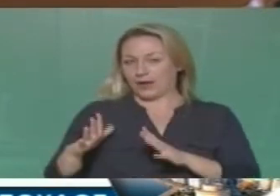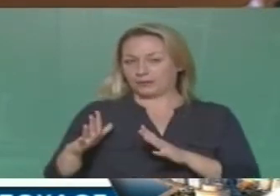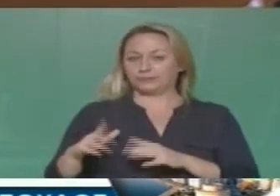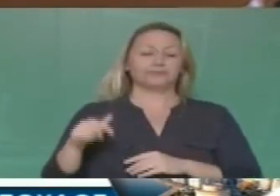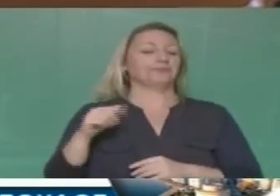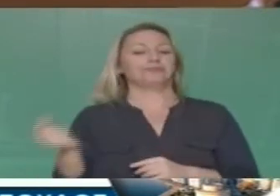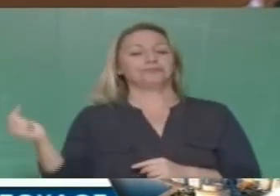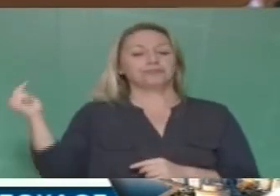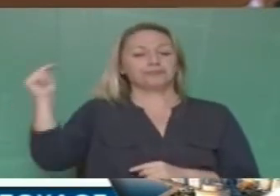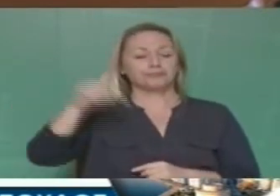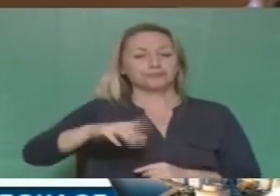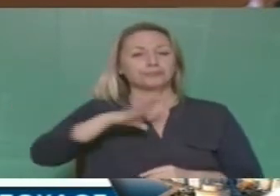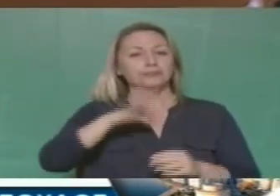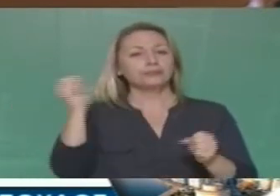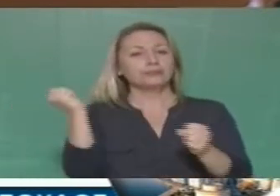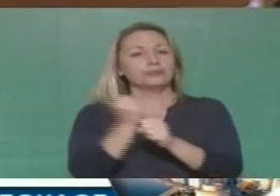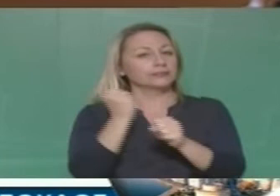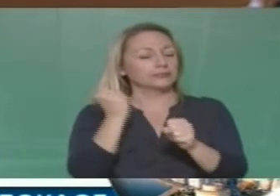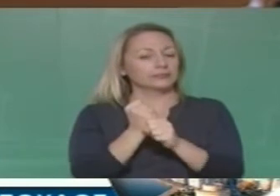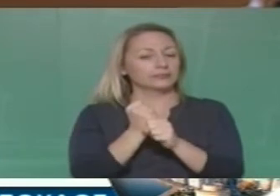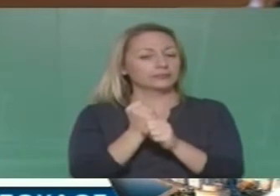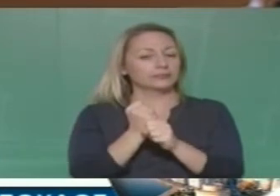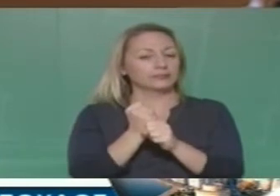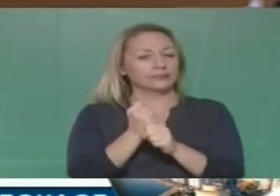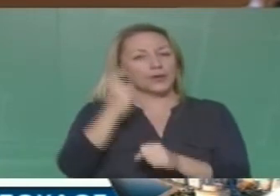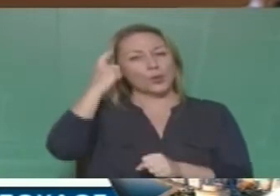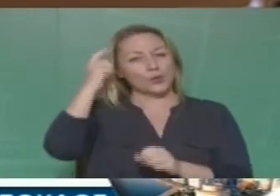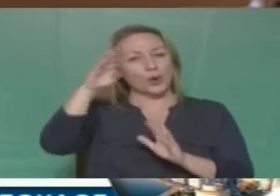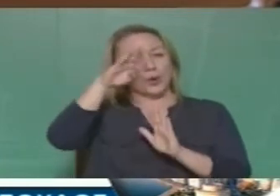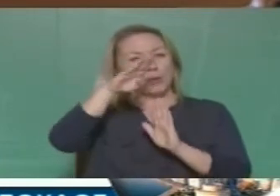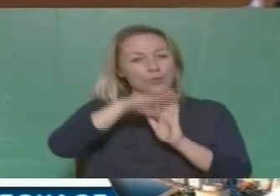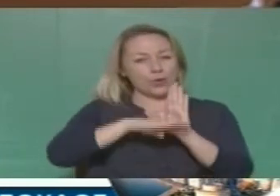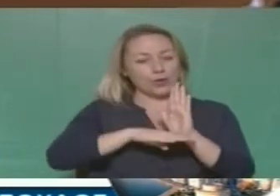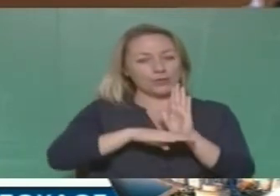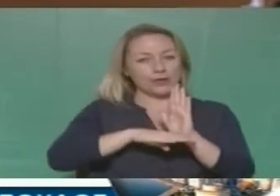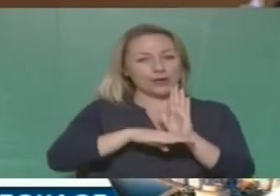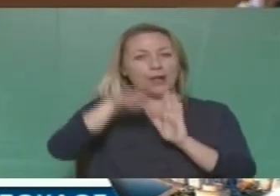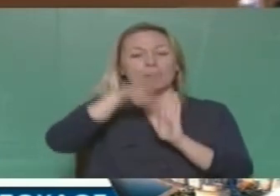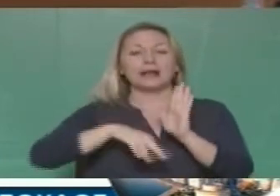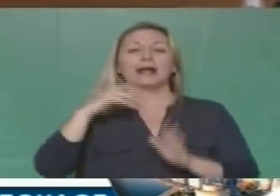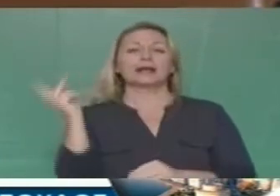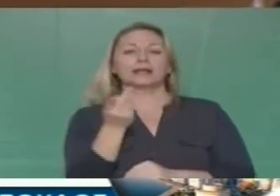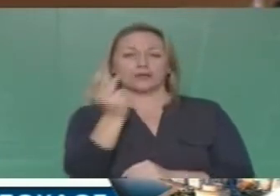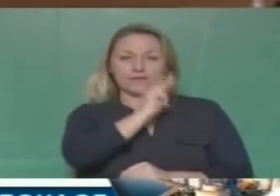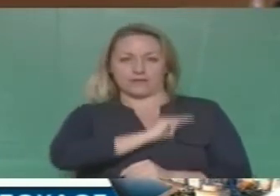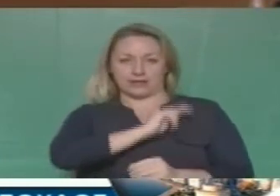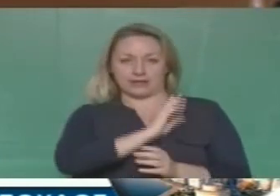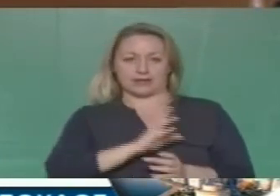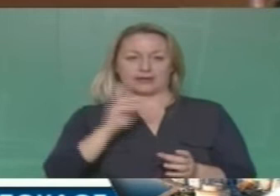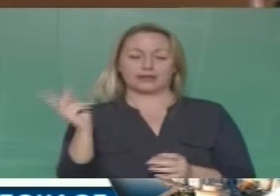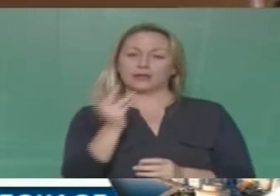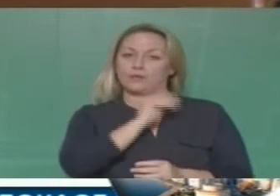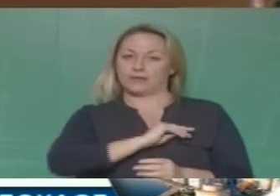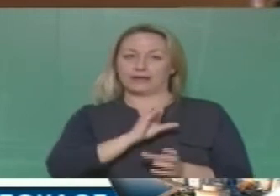είχαν έρθει εδώ κάποιοι εργαζόμενοι από τα προγράμματα της κοινής ωφέλειας, κοινοφελή, κοινοφελήτες όσο